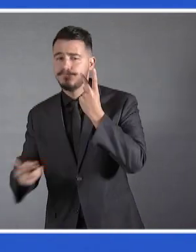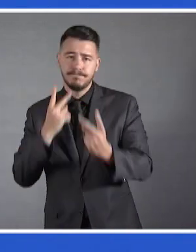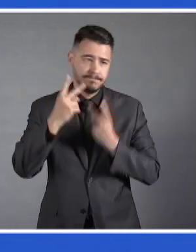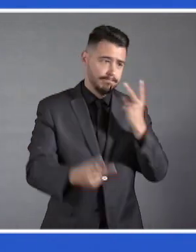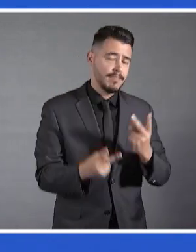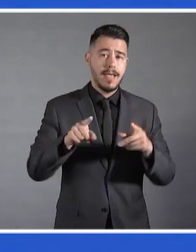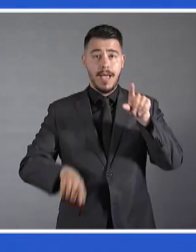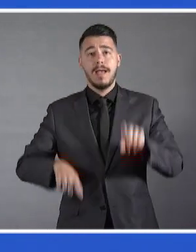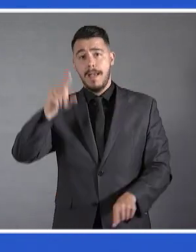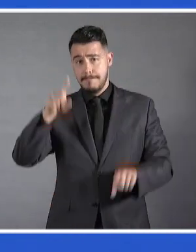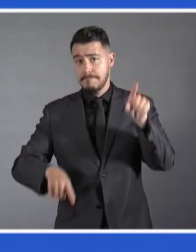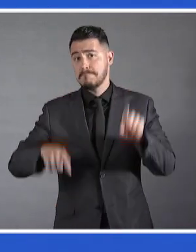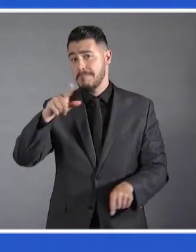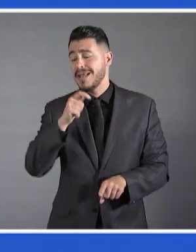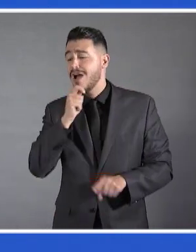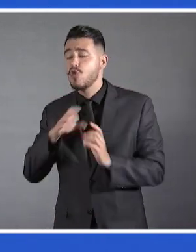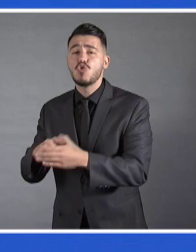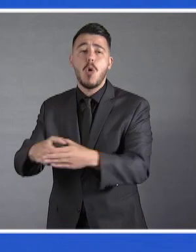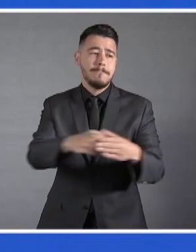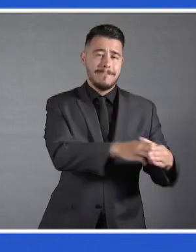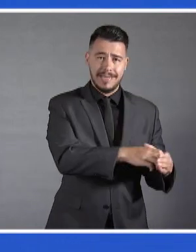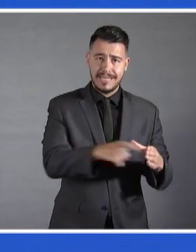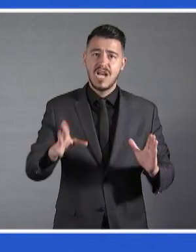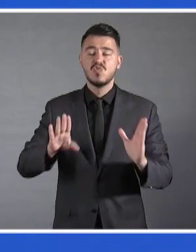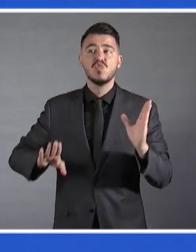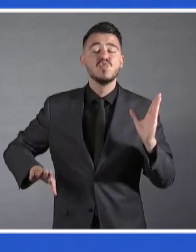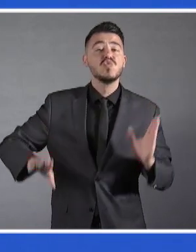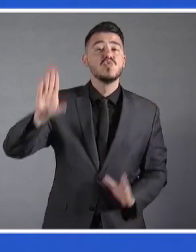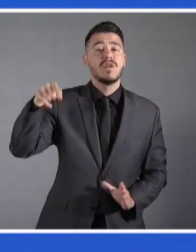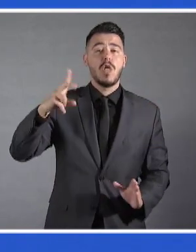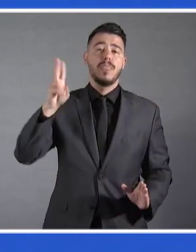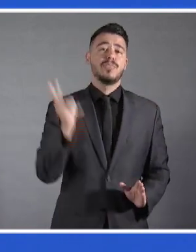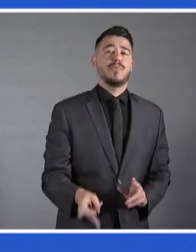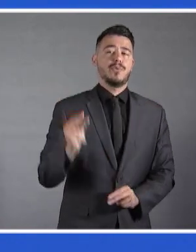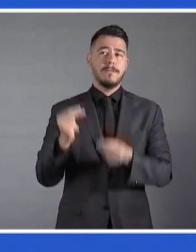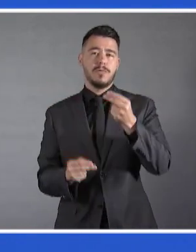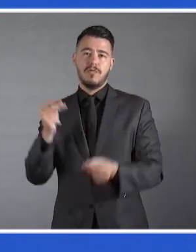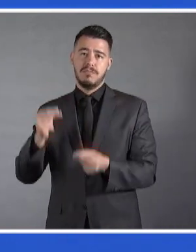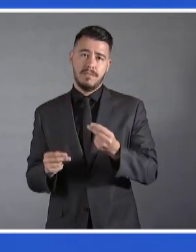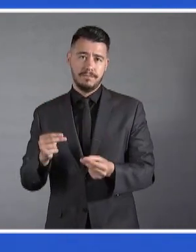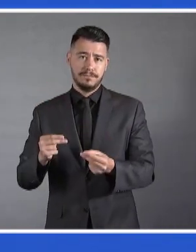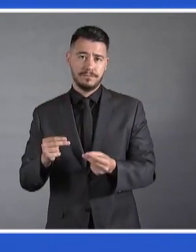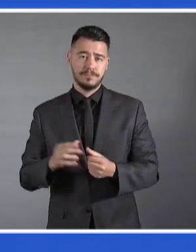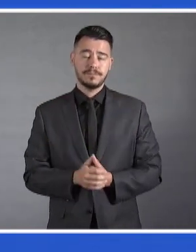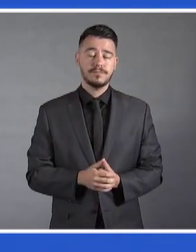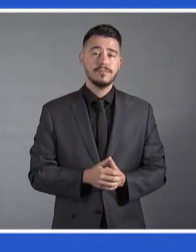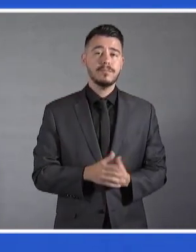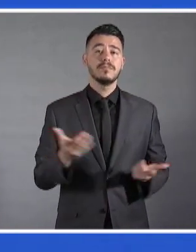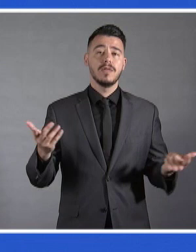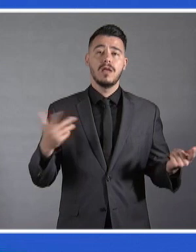ανησυχτικά ερχόντουσαν μηνύματα από το μέλλον. Ανάγχωμα σε αυτή τη νέα απειλή, οι πολιτικές